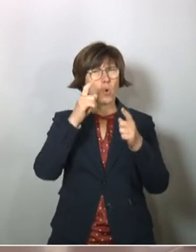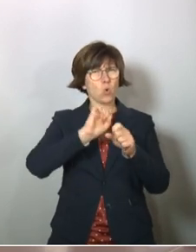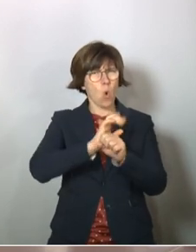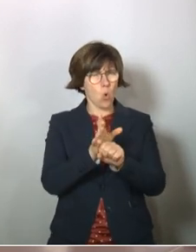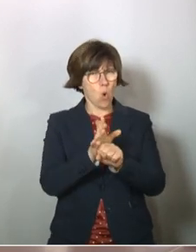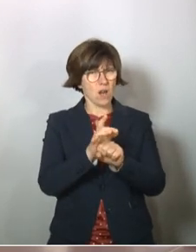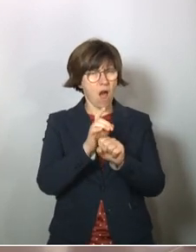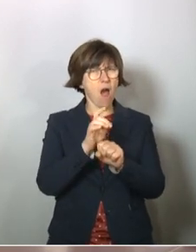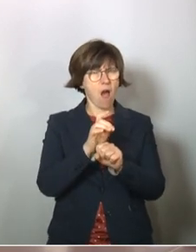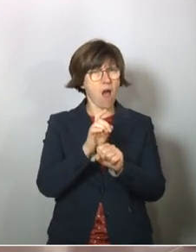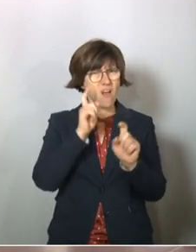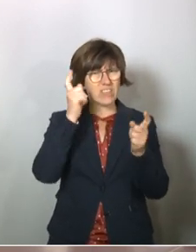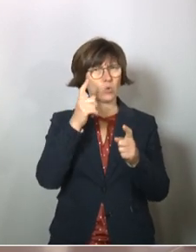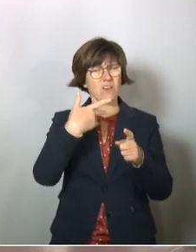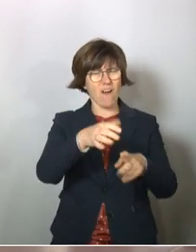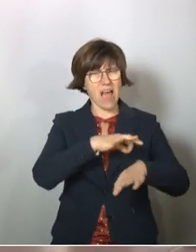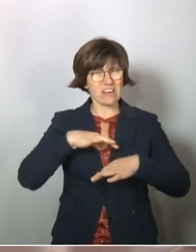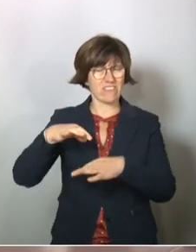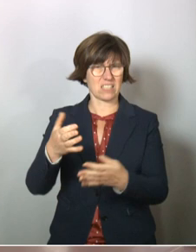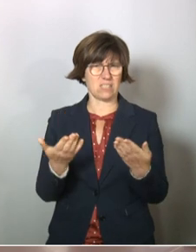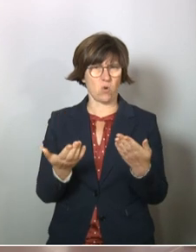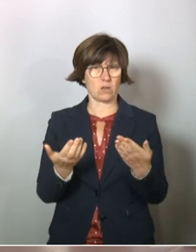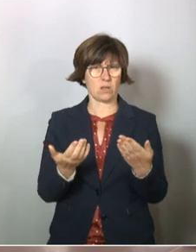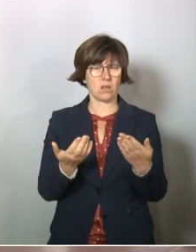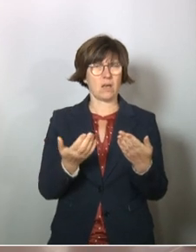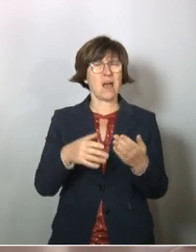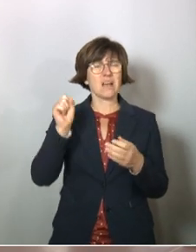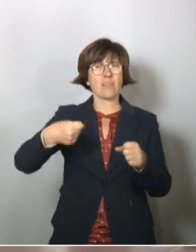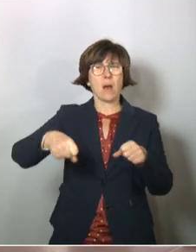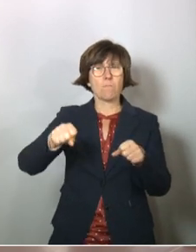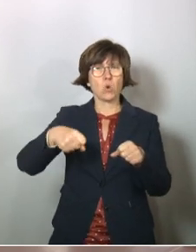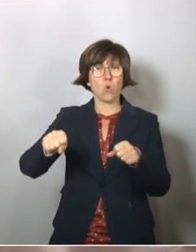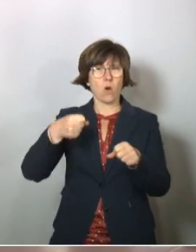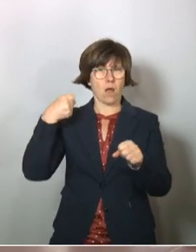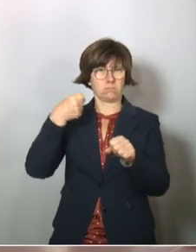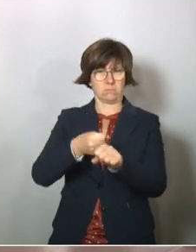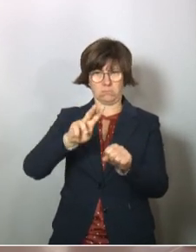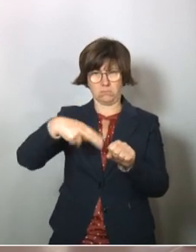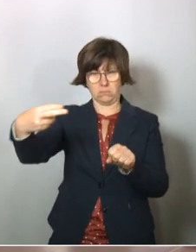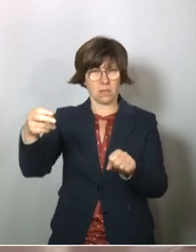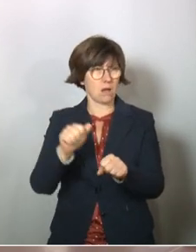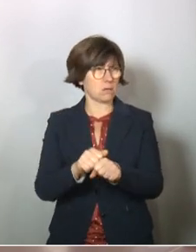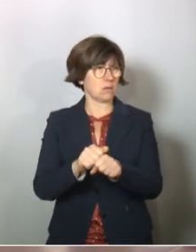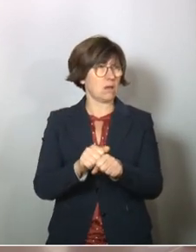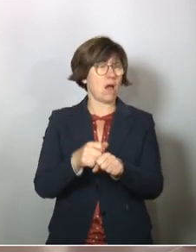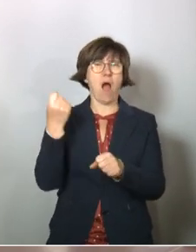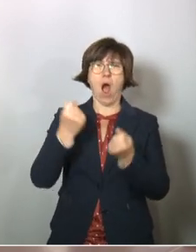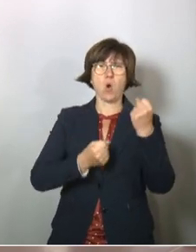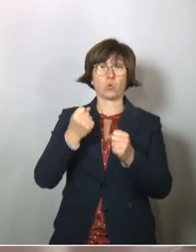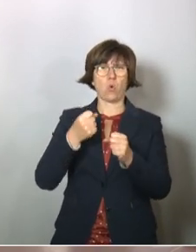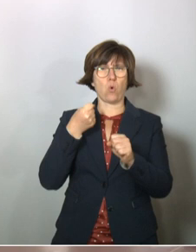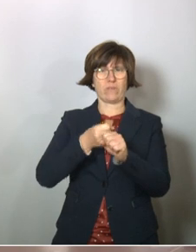infiziert waren. Der kann bei einem Motorradunfall umgekommen sein. Das ist so. Auch bei einem